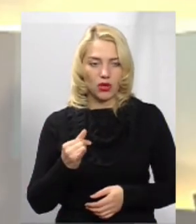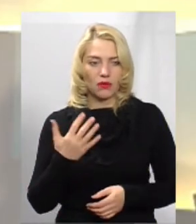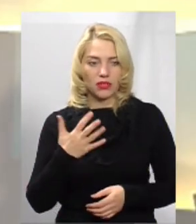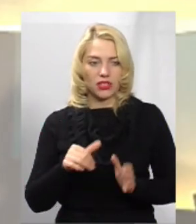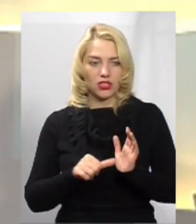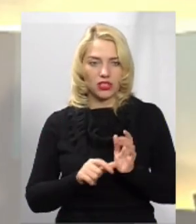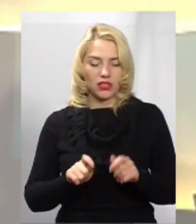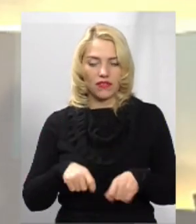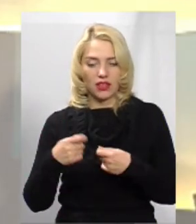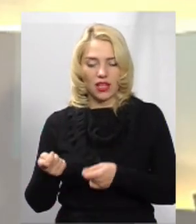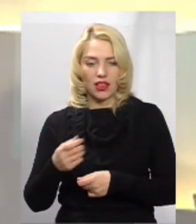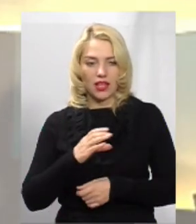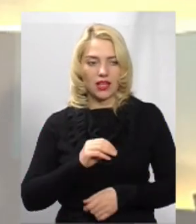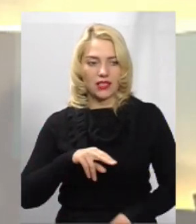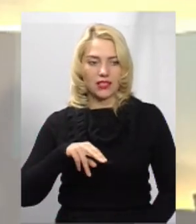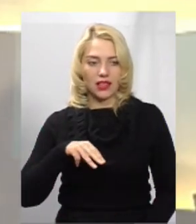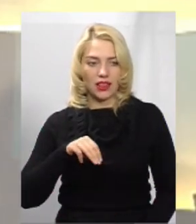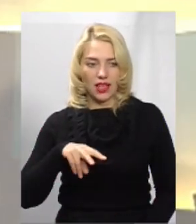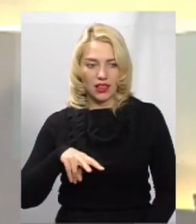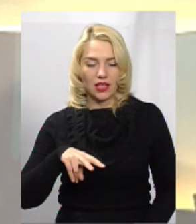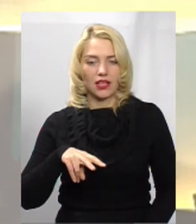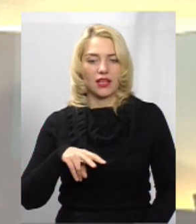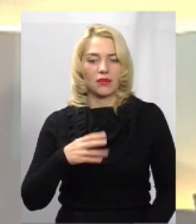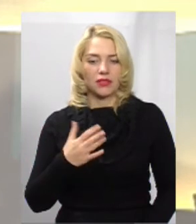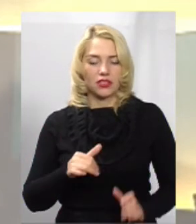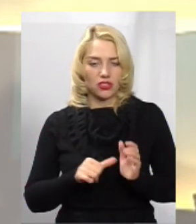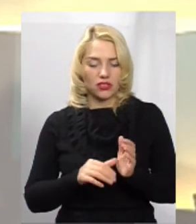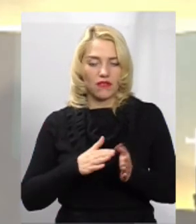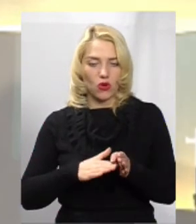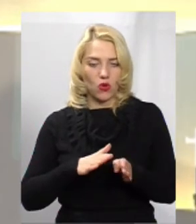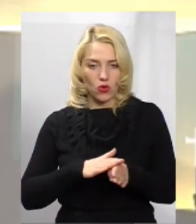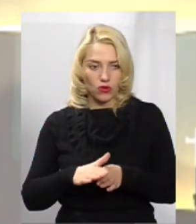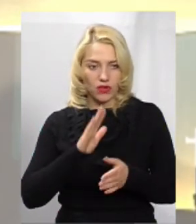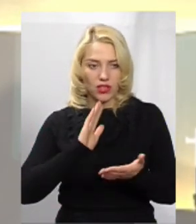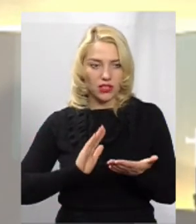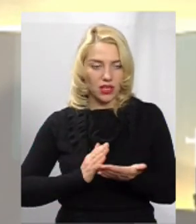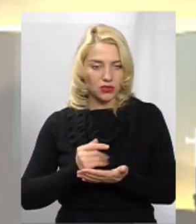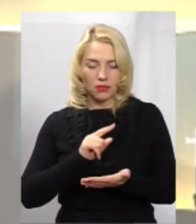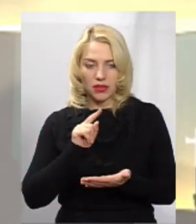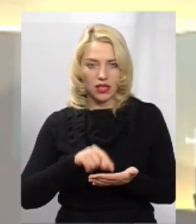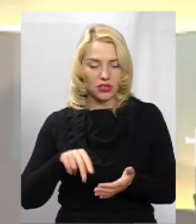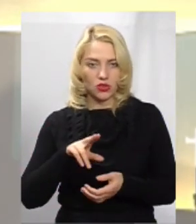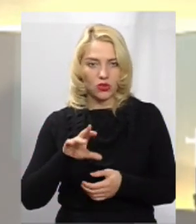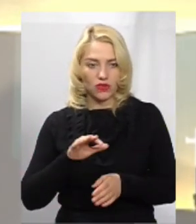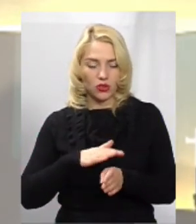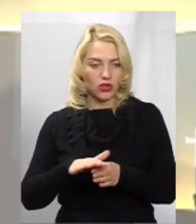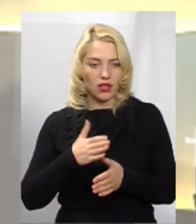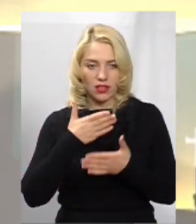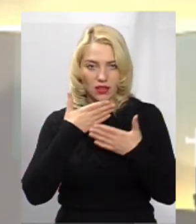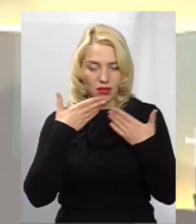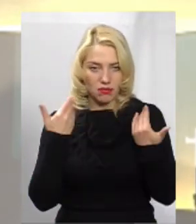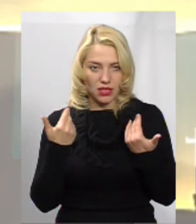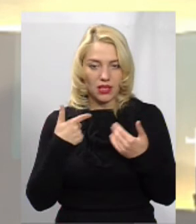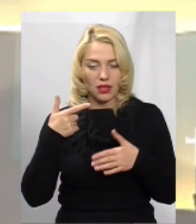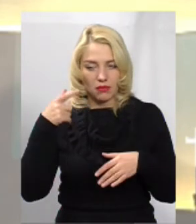віддали на підряди STL+, вони їх виконували. Виконували якісно, питань у нас до тогої виконання немає, тому